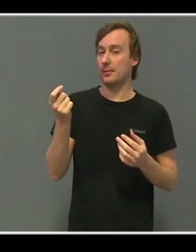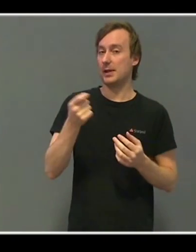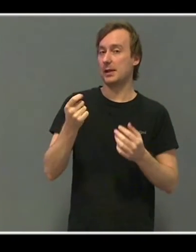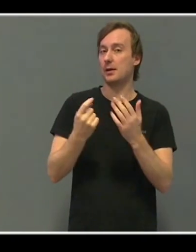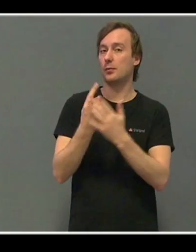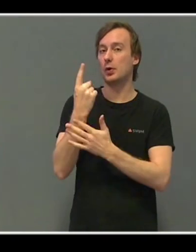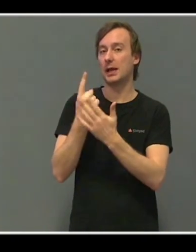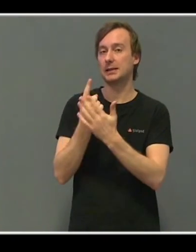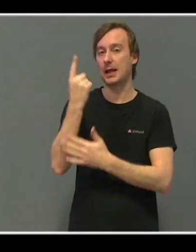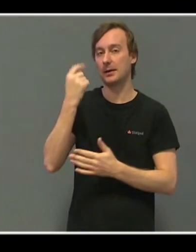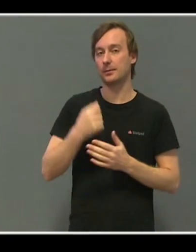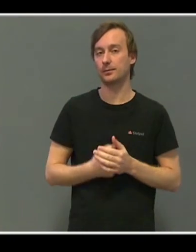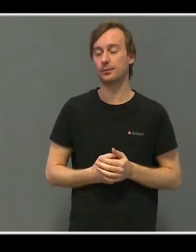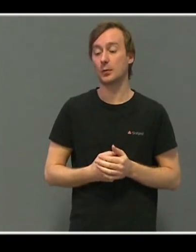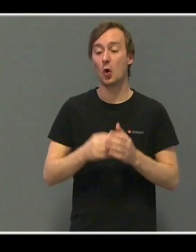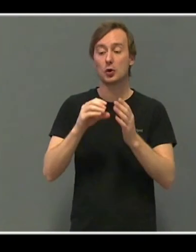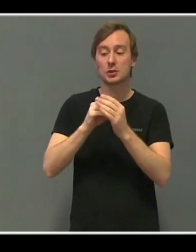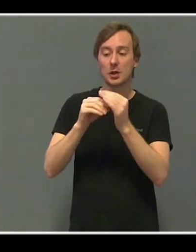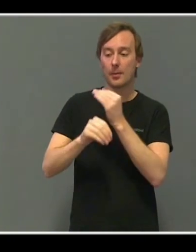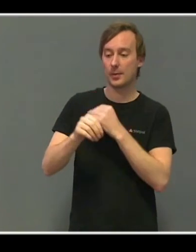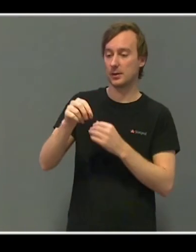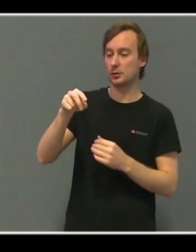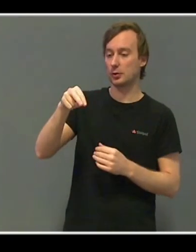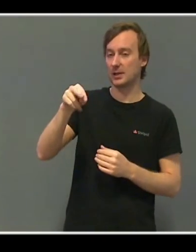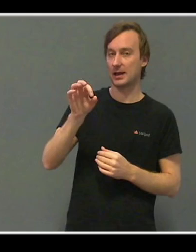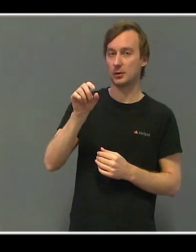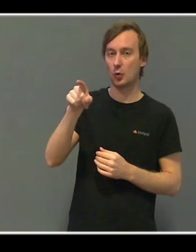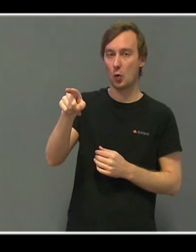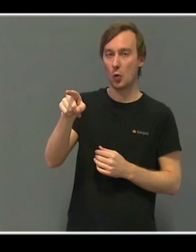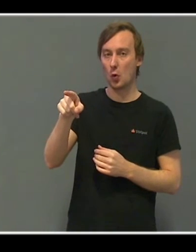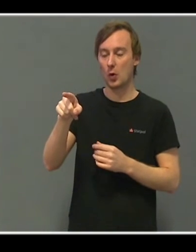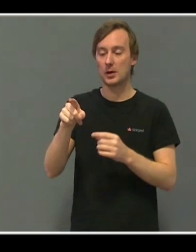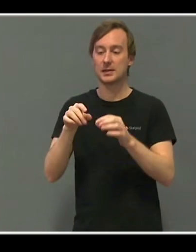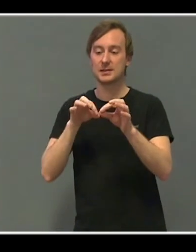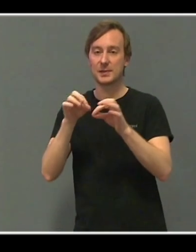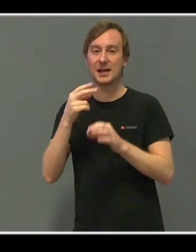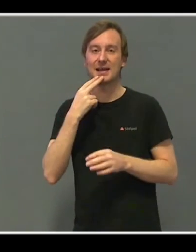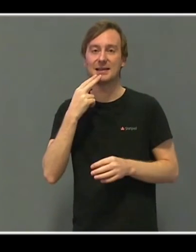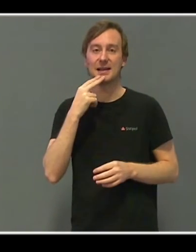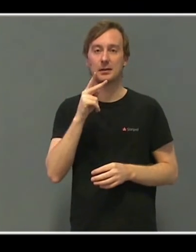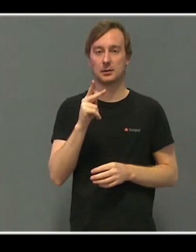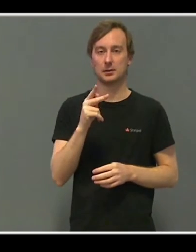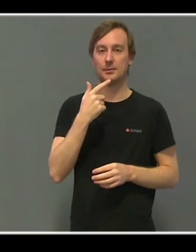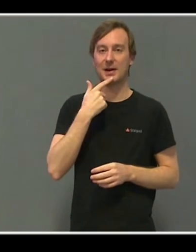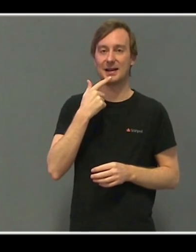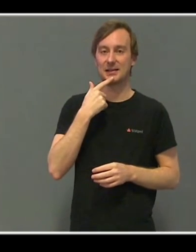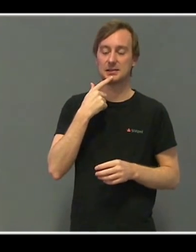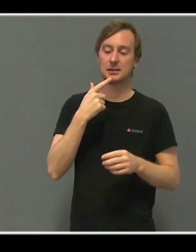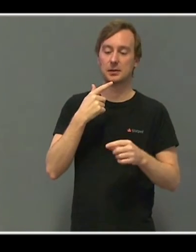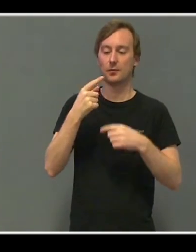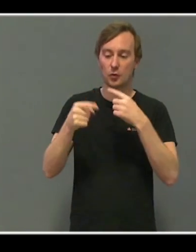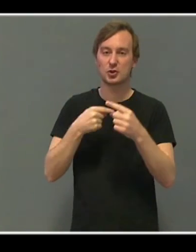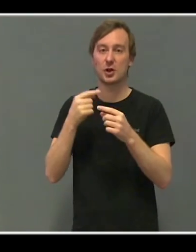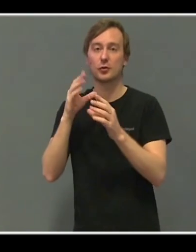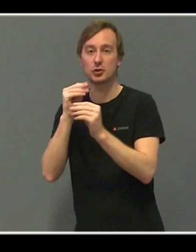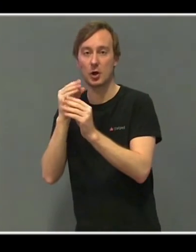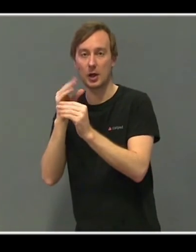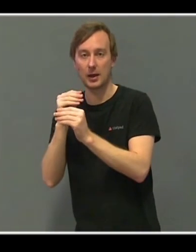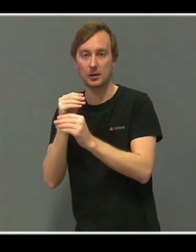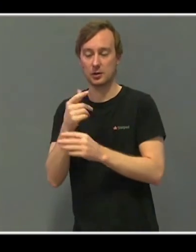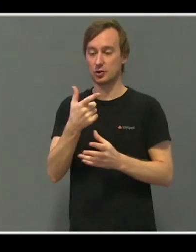Og jeg vet at på stat.no er det omtalt spillet Keep Talking, og det koster 79 kroner, hvor det er et